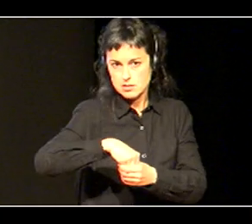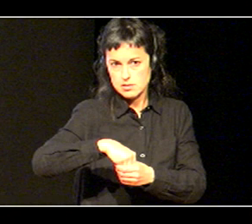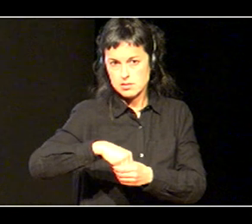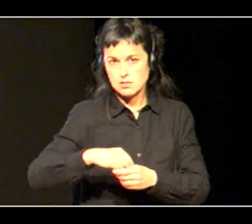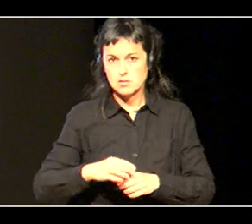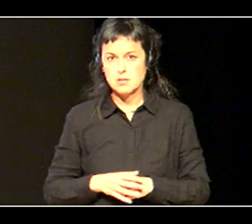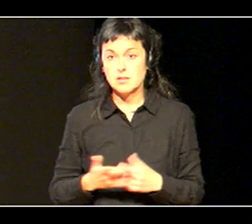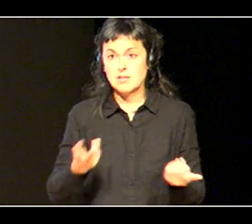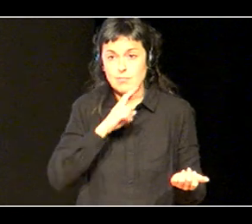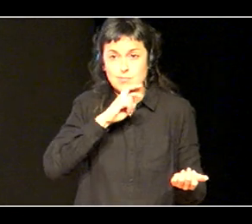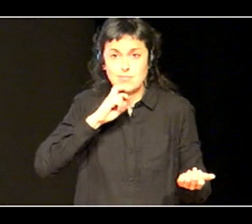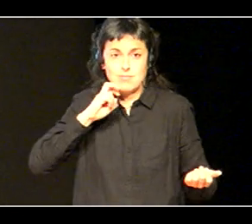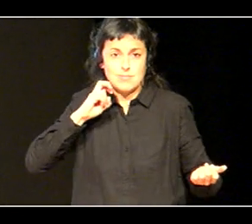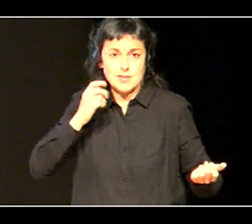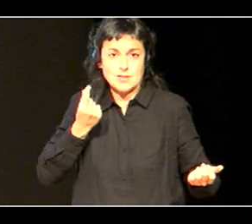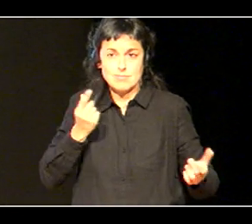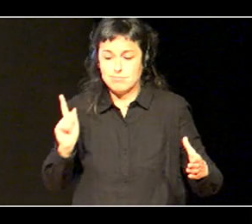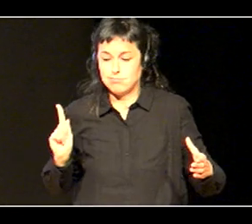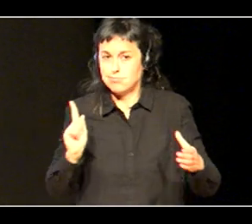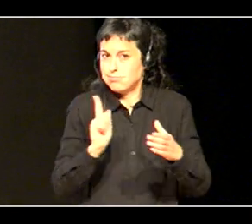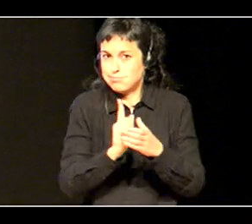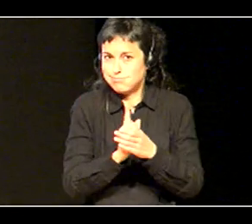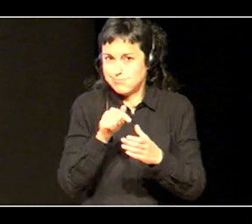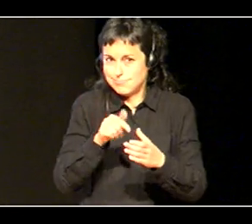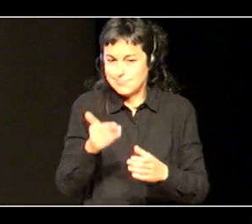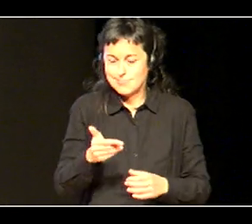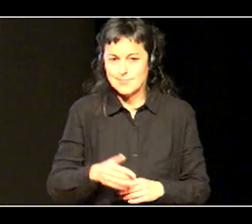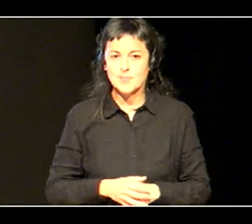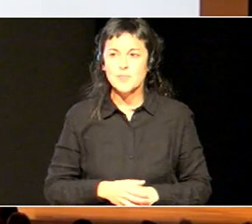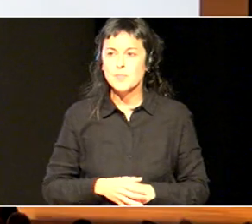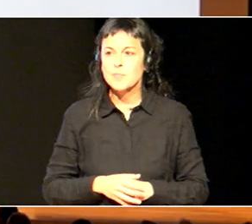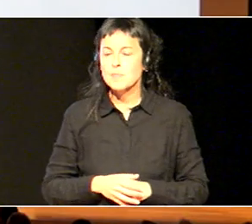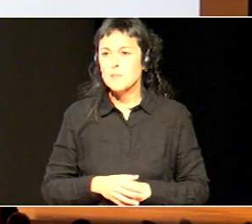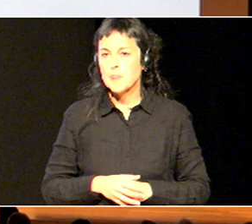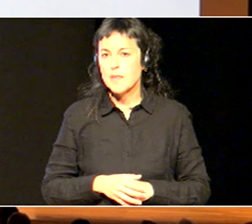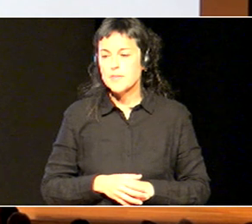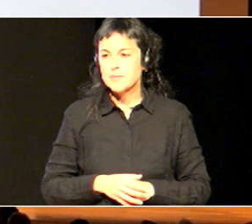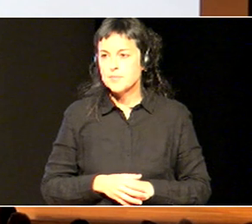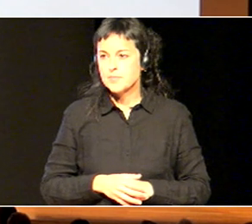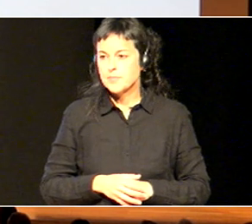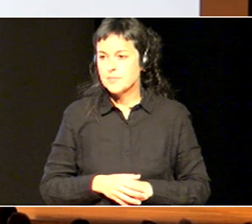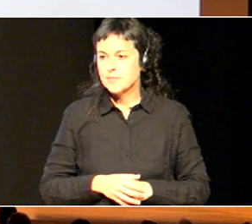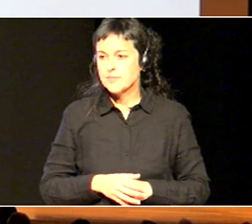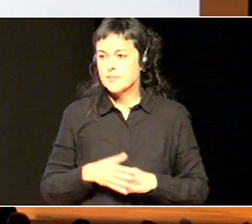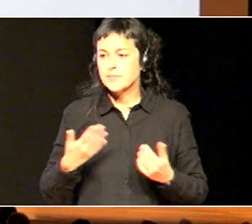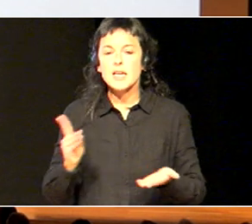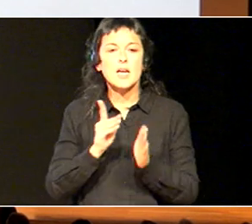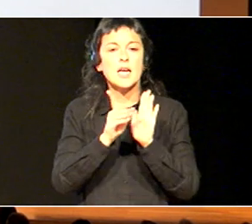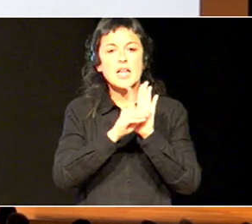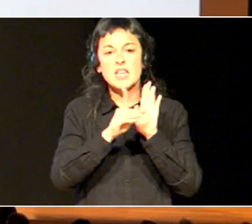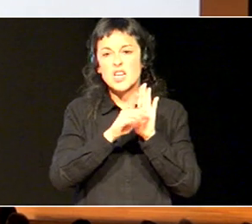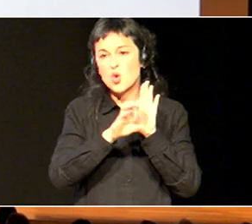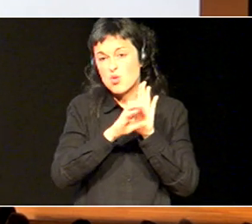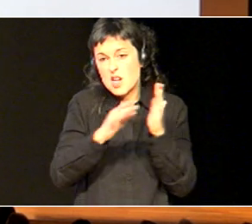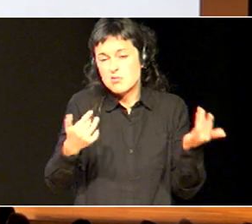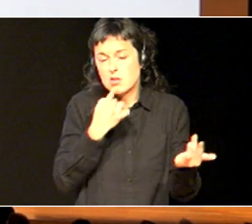balio inklusiboak, gorditzen dau, ez, beraz, Obekuntza plana, nabia bai, erreferente izan da. Dekreto kurrikularetan, zer esango izu, et ba,